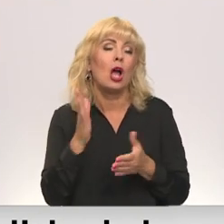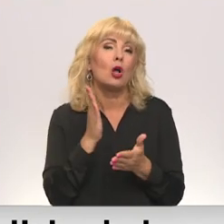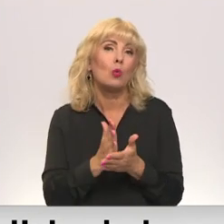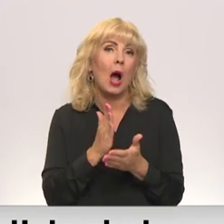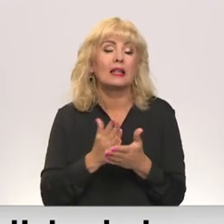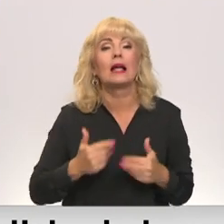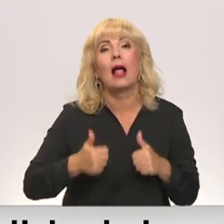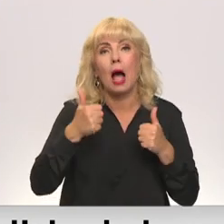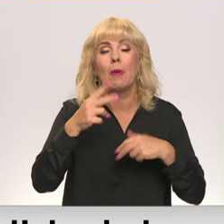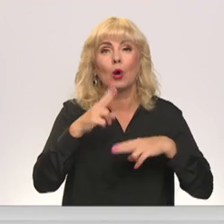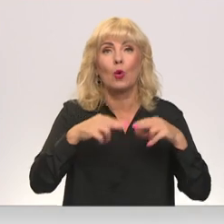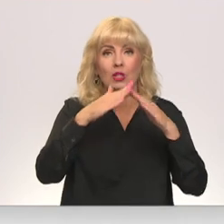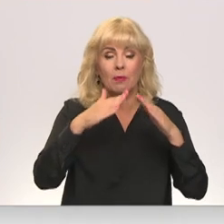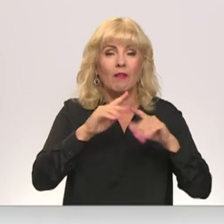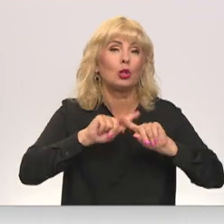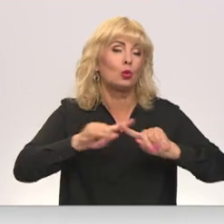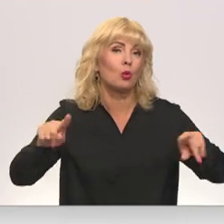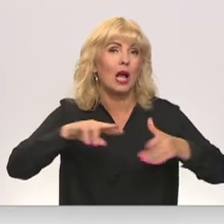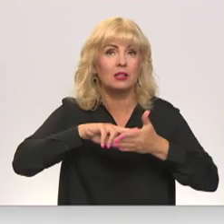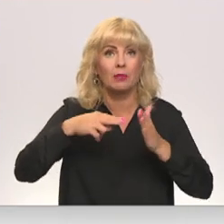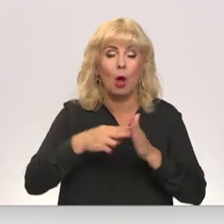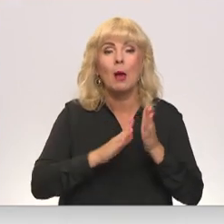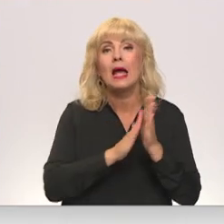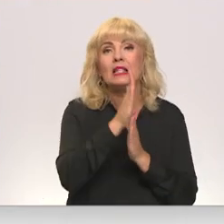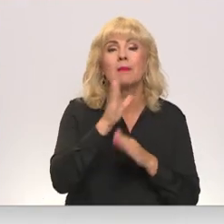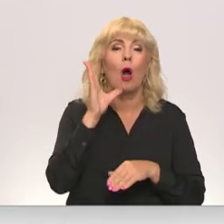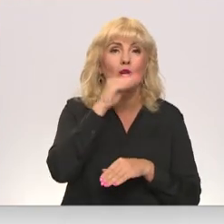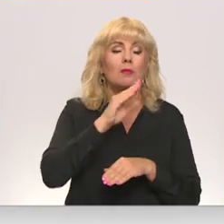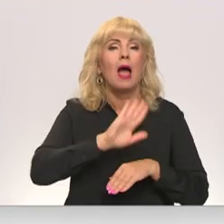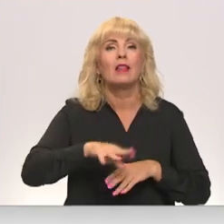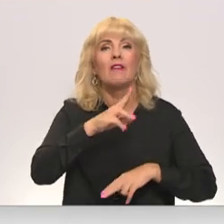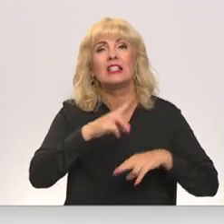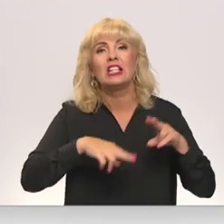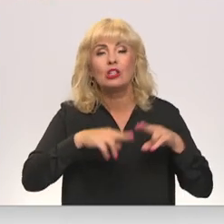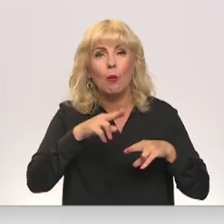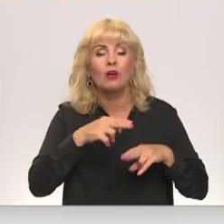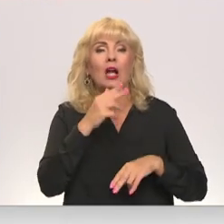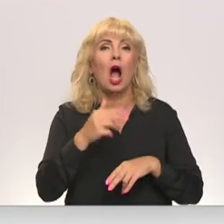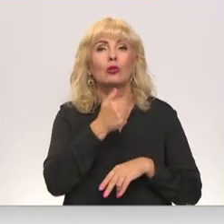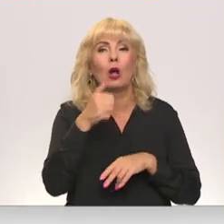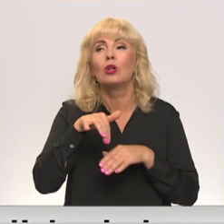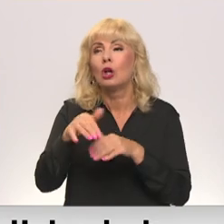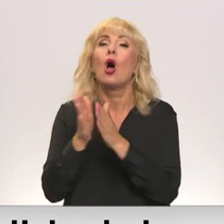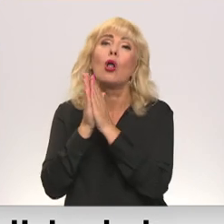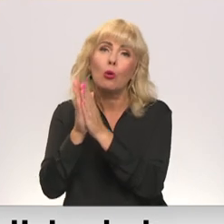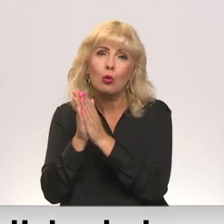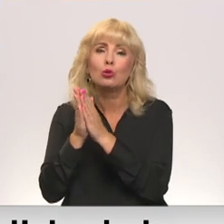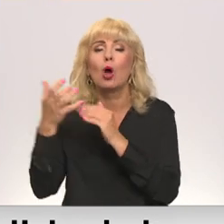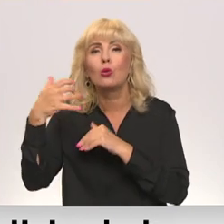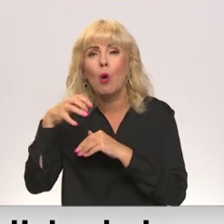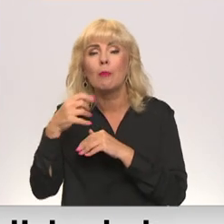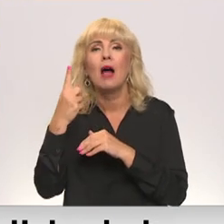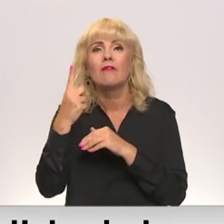labāk uzbūvēt, izplānot uzreiz, izauksmes iespējām nevis uzbūvēt un tad katru gadu iet uz necenas doma, prasīt, mums vēl vienu tur